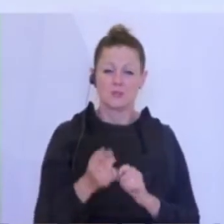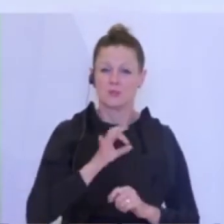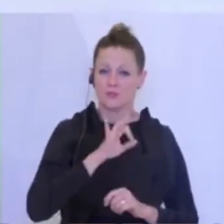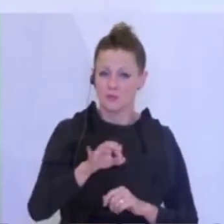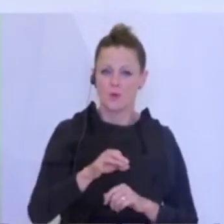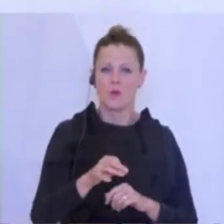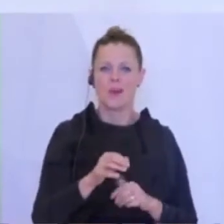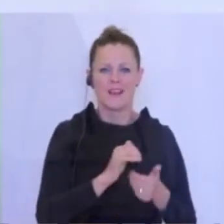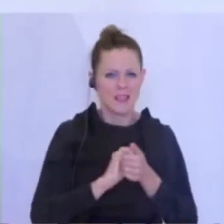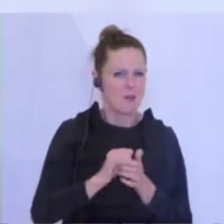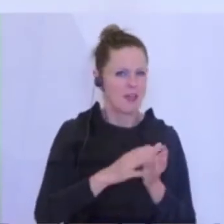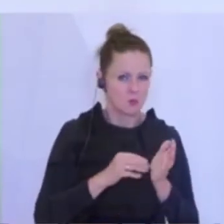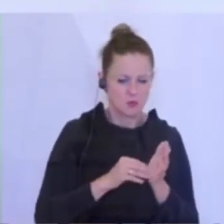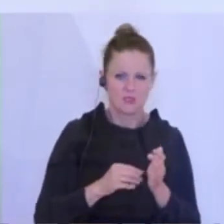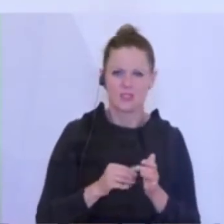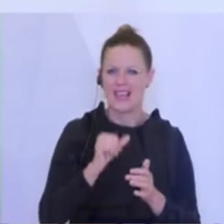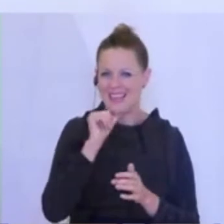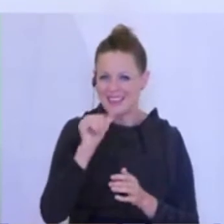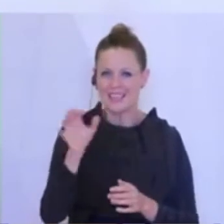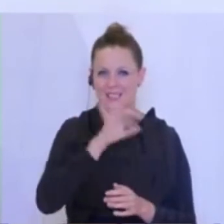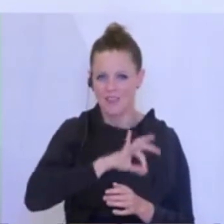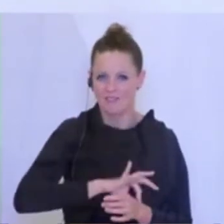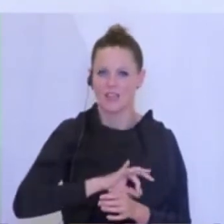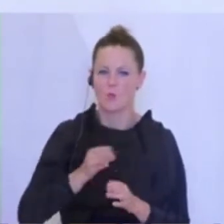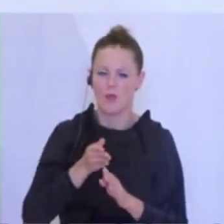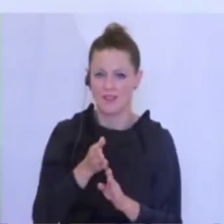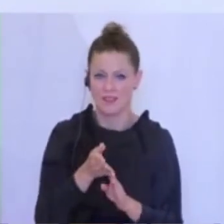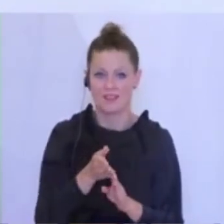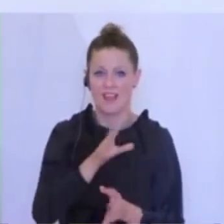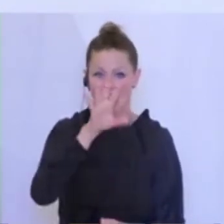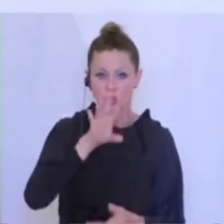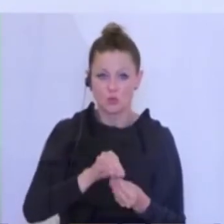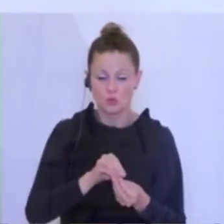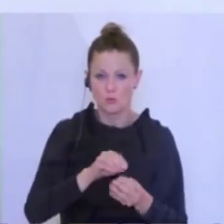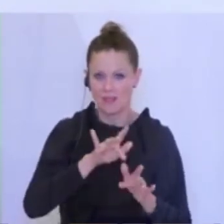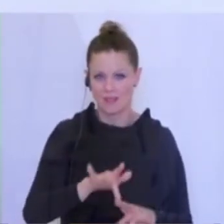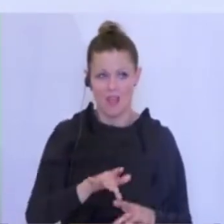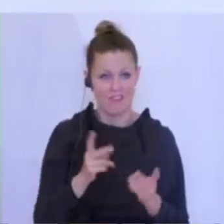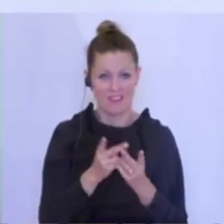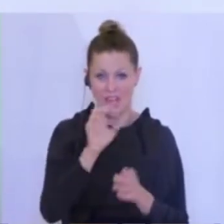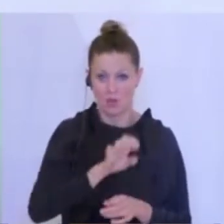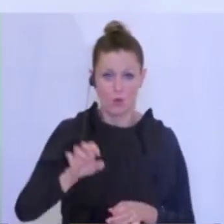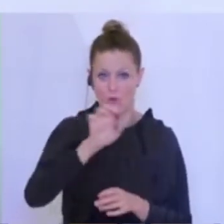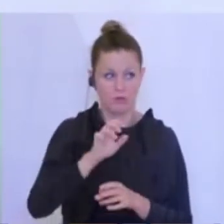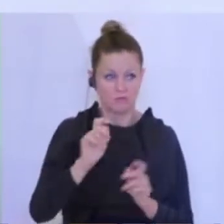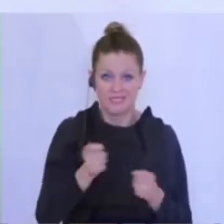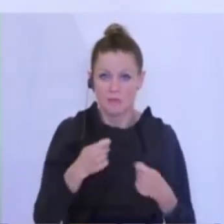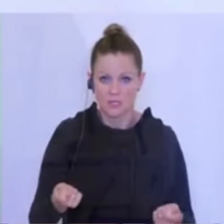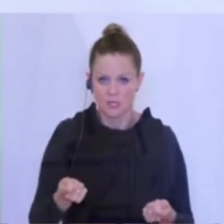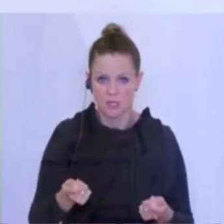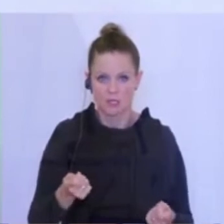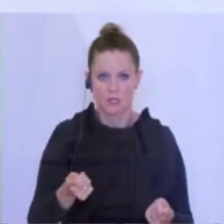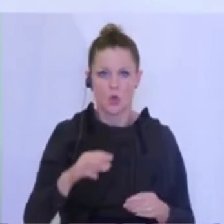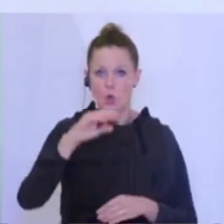für die Gemeinnützigen eine Summe haben, die ihresgleichen in ganz Europa sucht. Da wird für die Kunst-